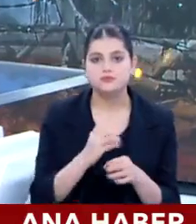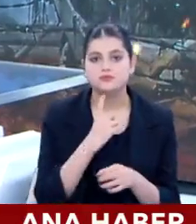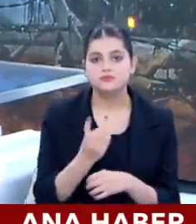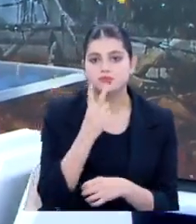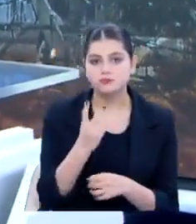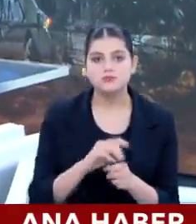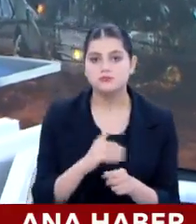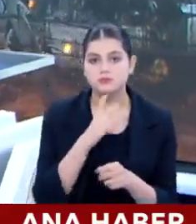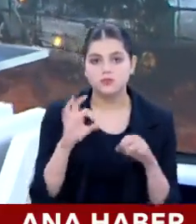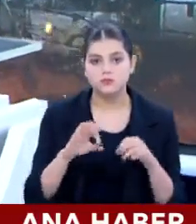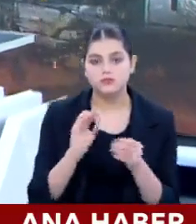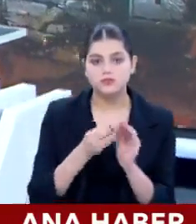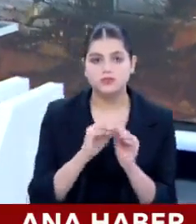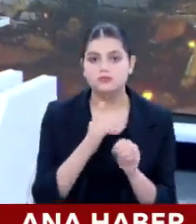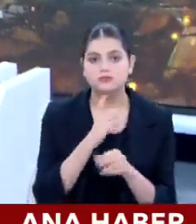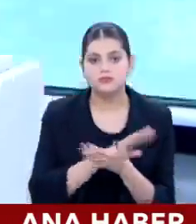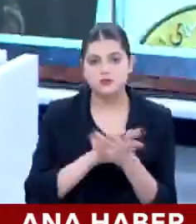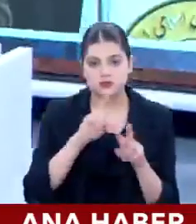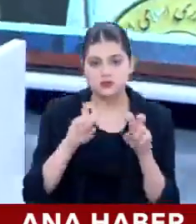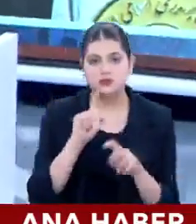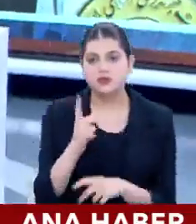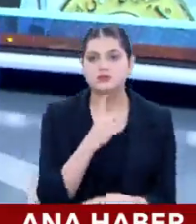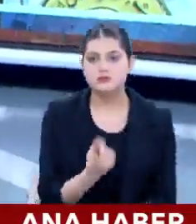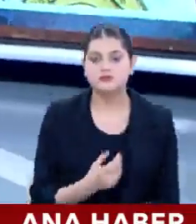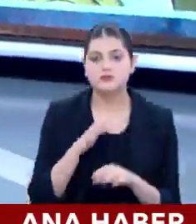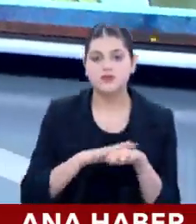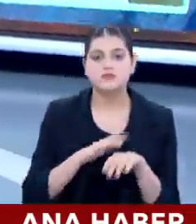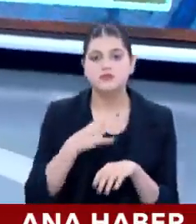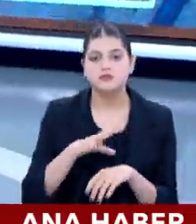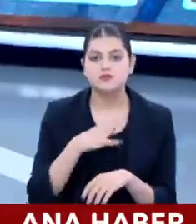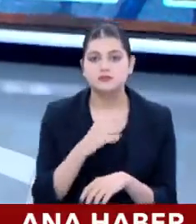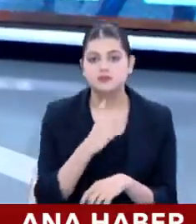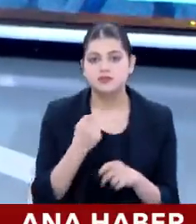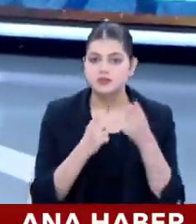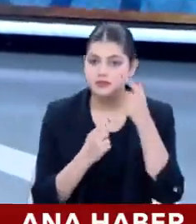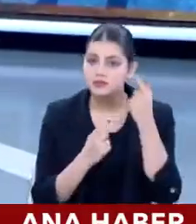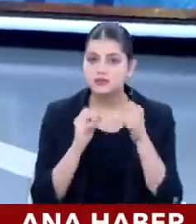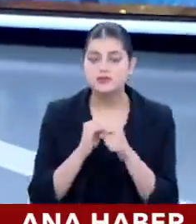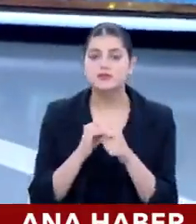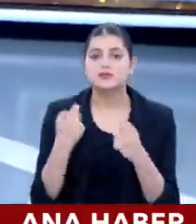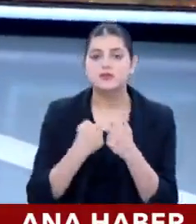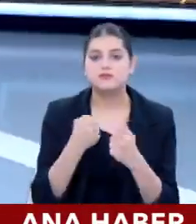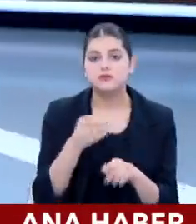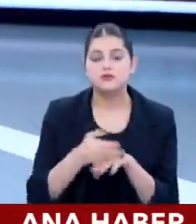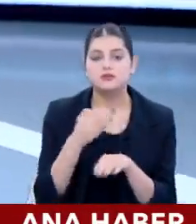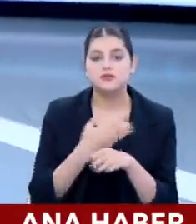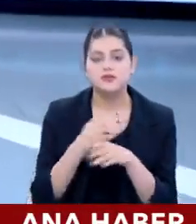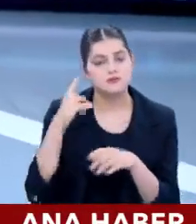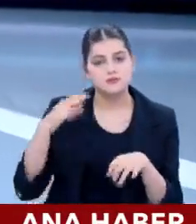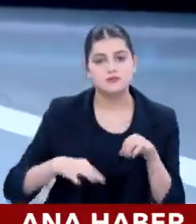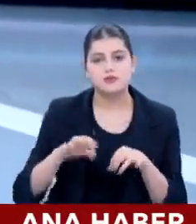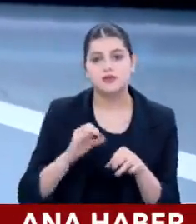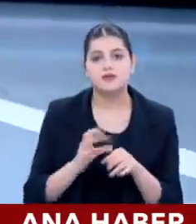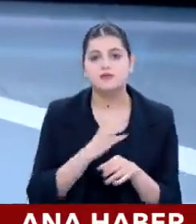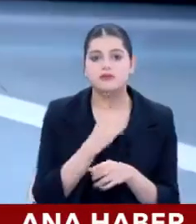Bakınız bu meseleyi şöyle bir irdelemek gerekiyor. Ne yapmak istiyor? Yani İsrail kara harekatı öncesi neyi planlıyor?